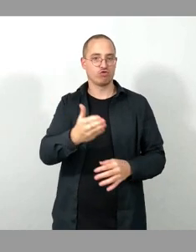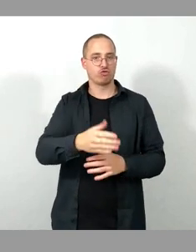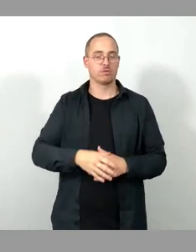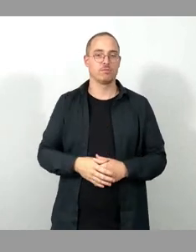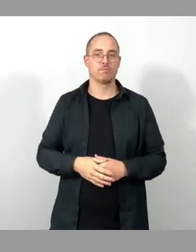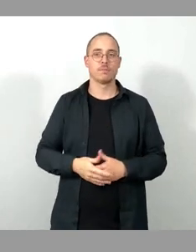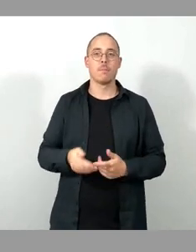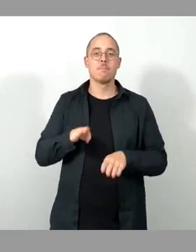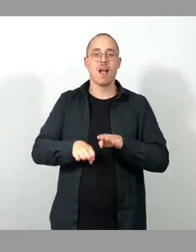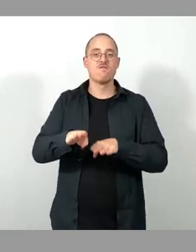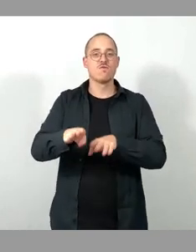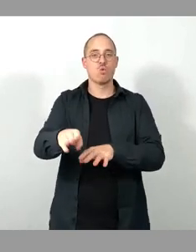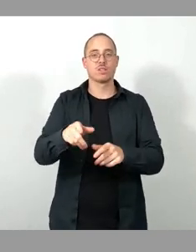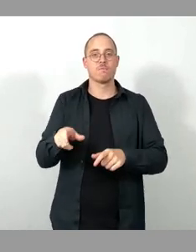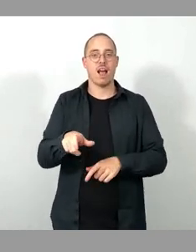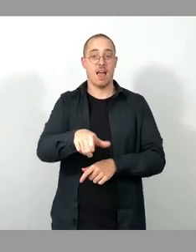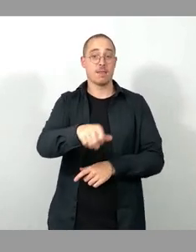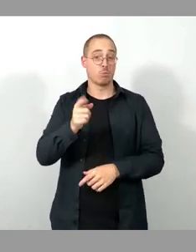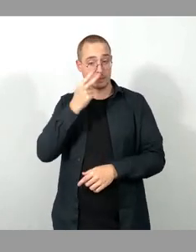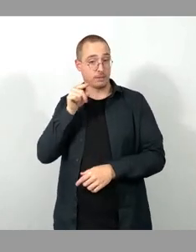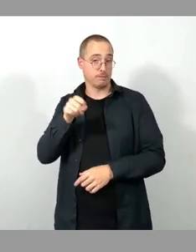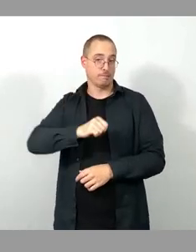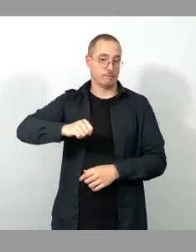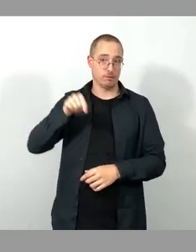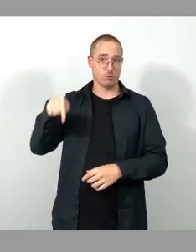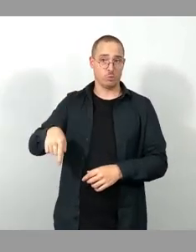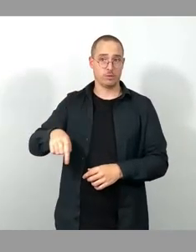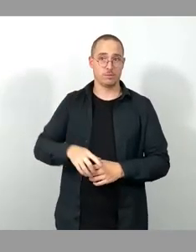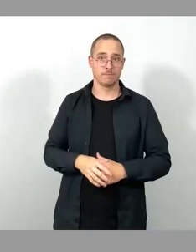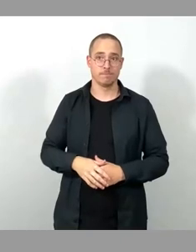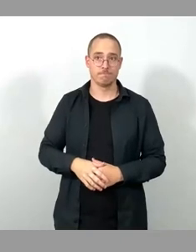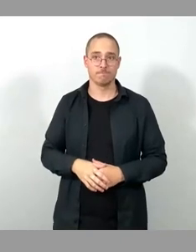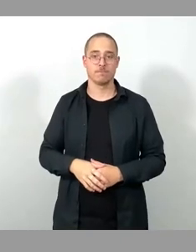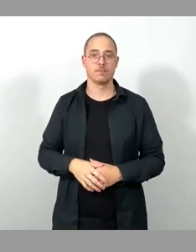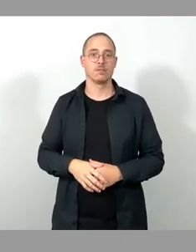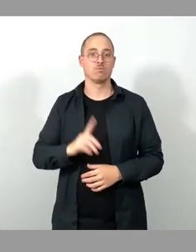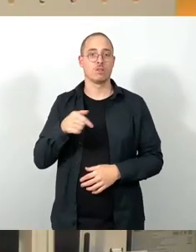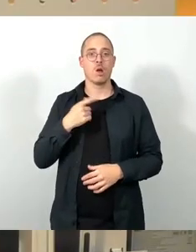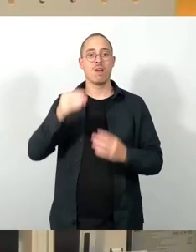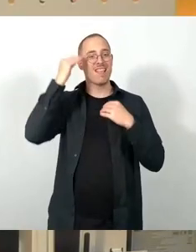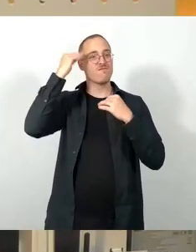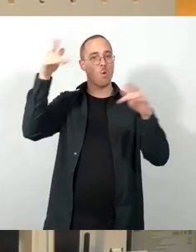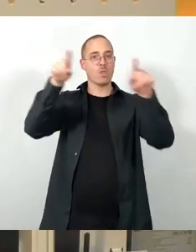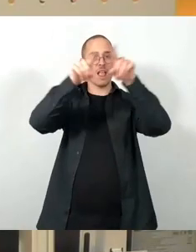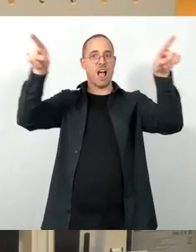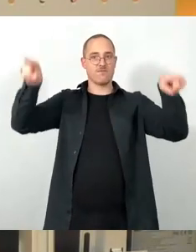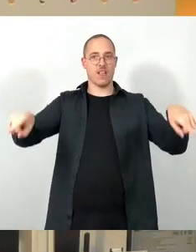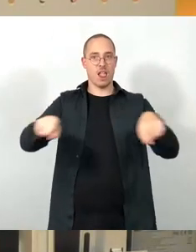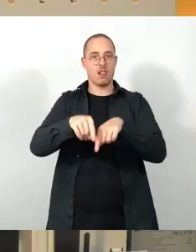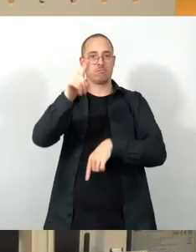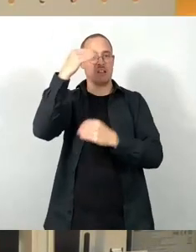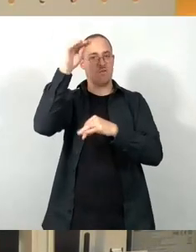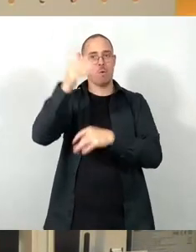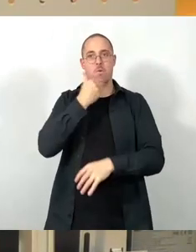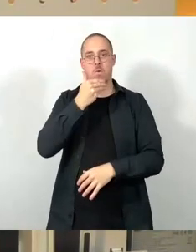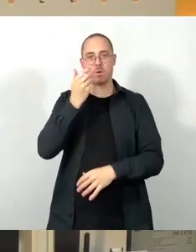zu sehen, zwei Fahrradschlösser und eine Infotafel ohne Infos. Der Bericht, Frau Filius Jena am